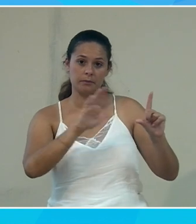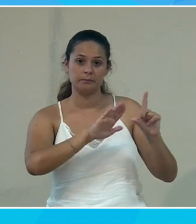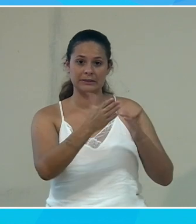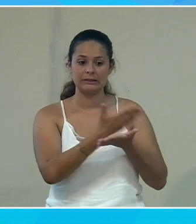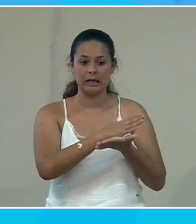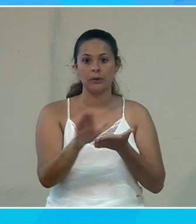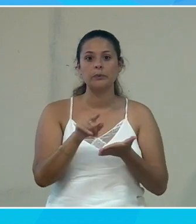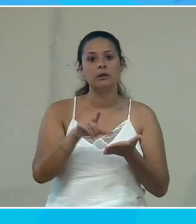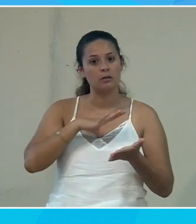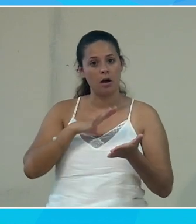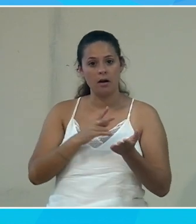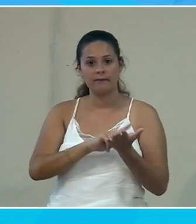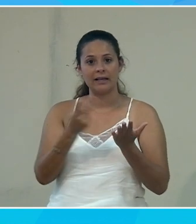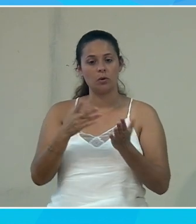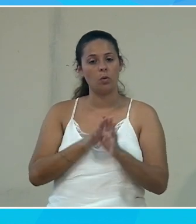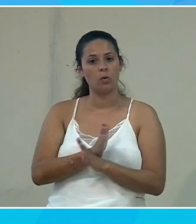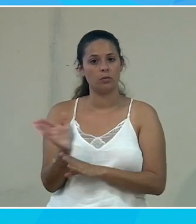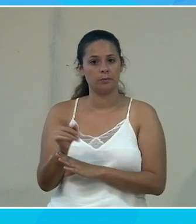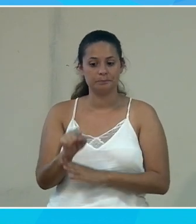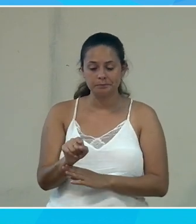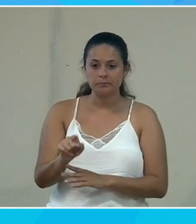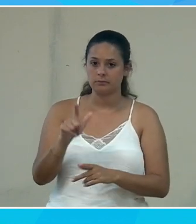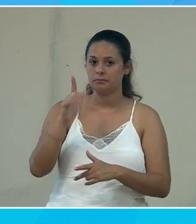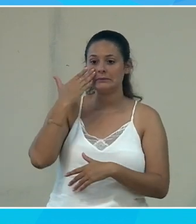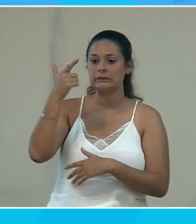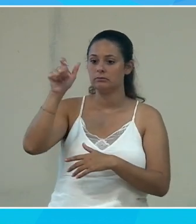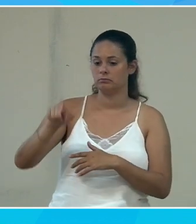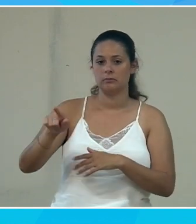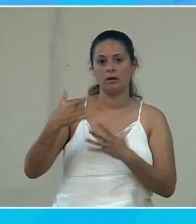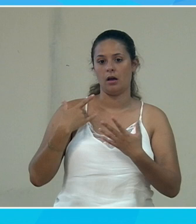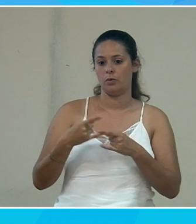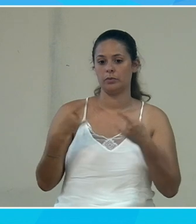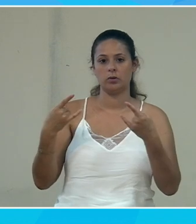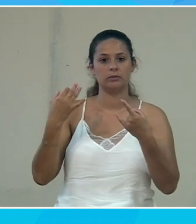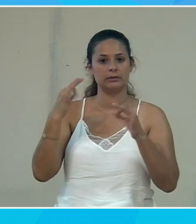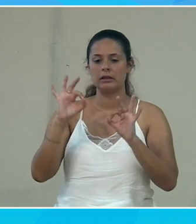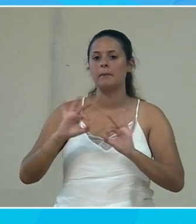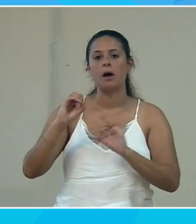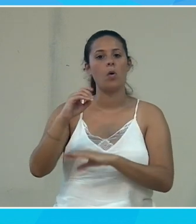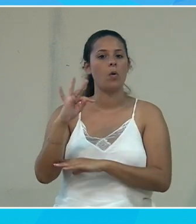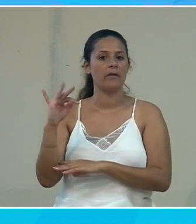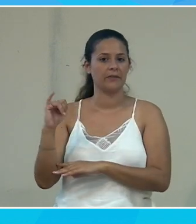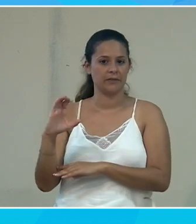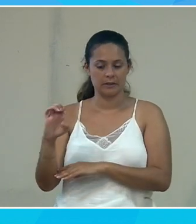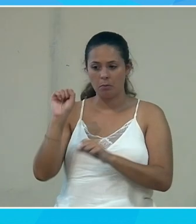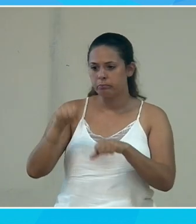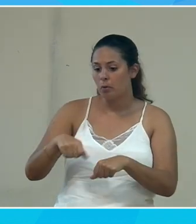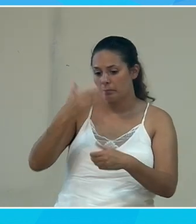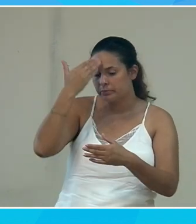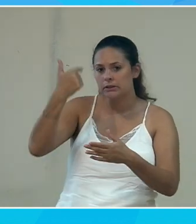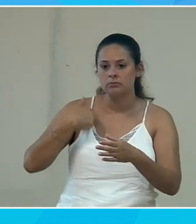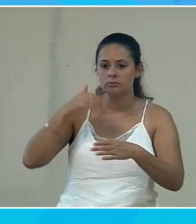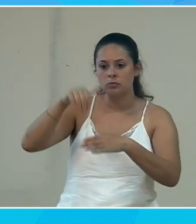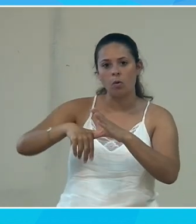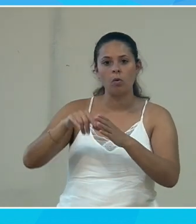gratuite de OneNote donc quelqu'un qui quelque part a uniquement Windows 10 et n'a pas Office peut aller bêtement sur le store